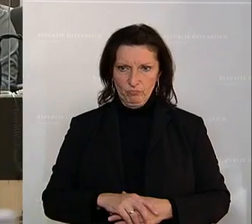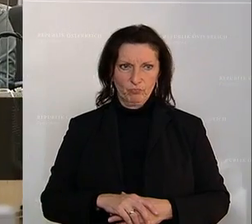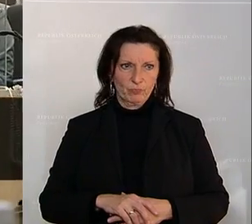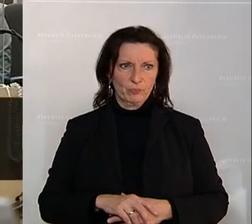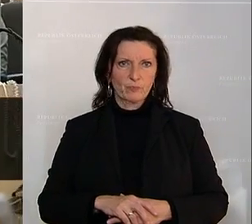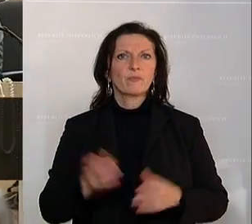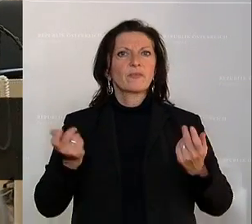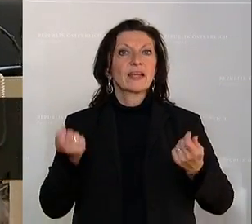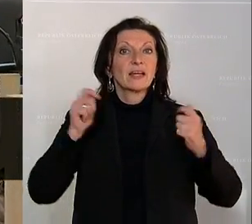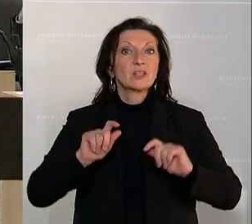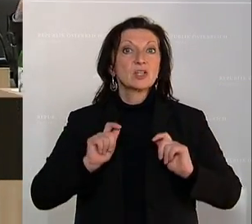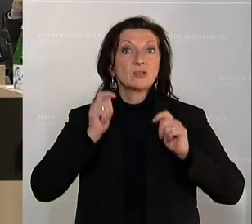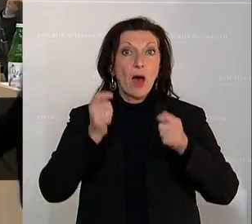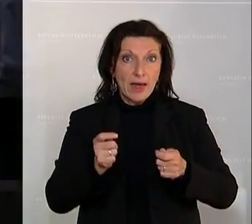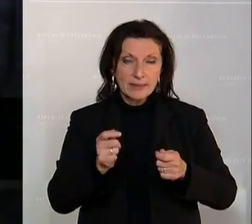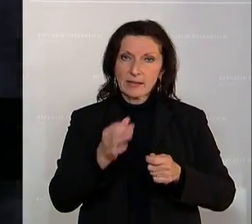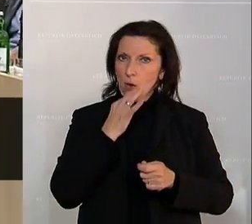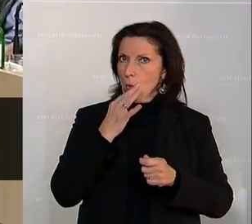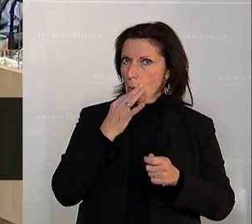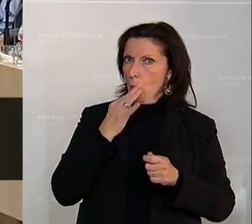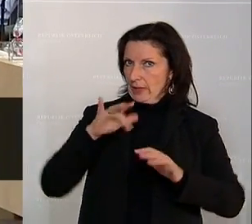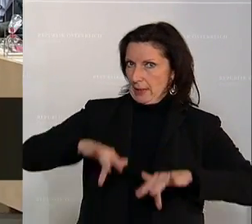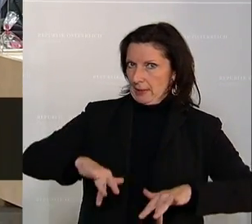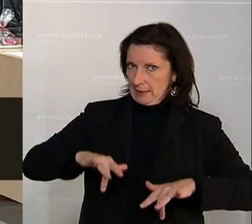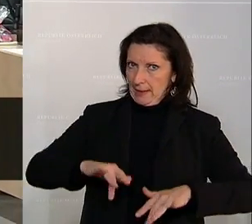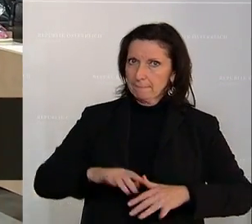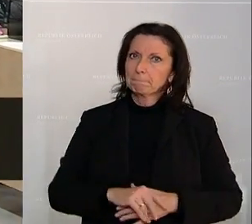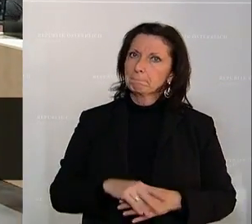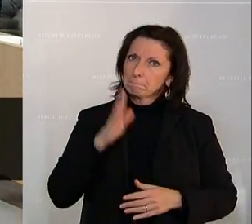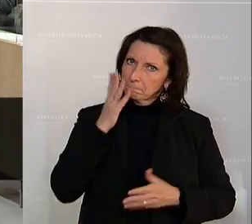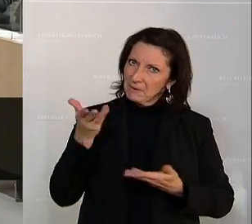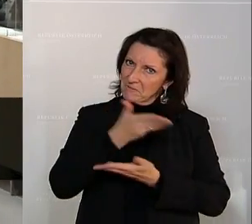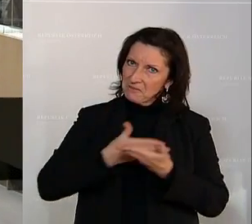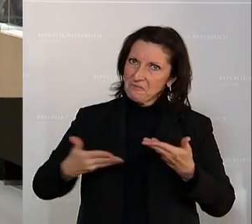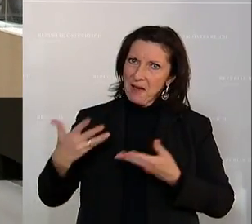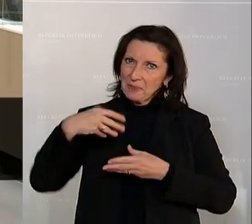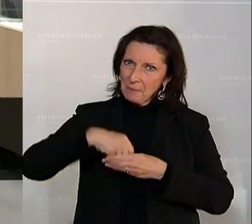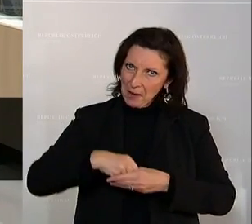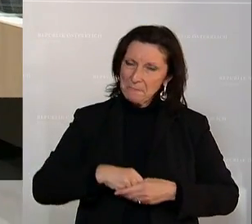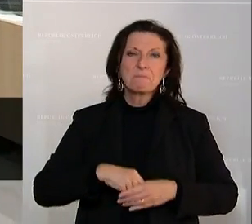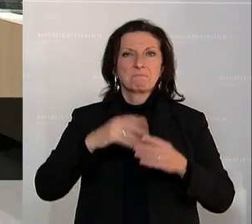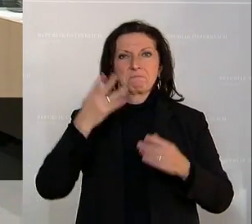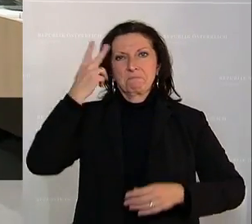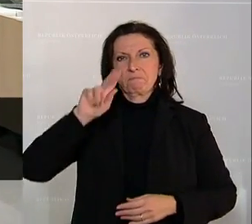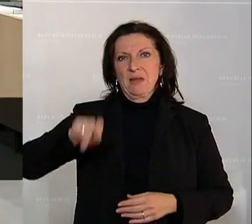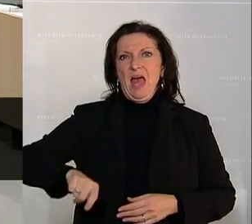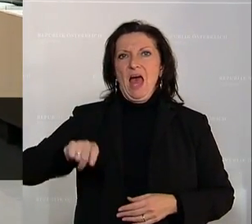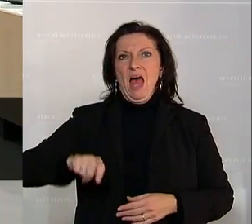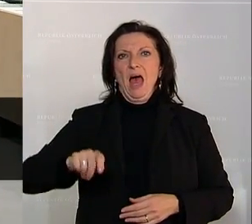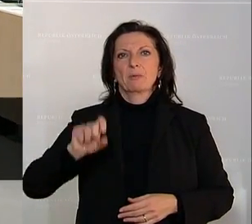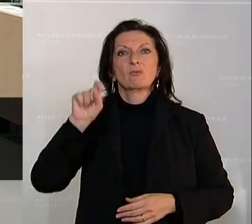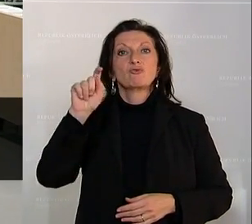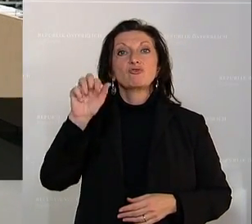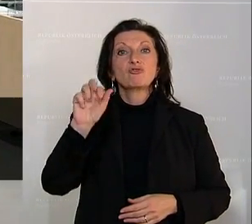Wir befinden uns in der Debatte rund um den Schutz von kleinen Lebensmittelproduzenten und falls Sie sich fragen, was Goldplating bedeutet,